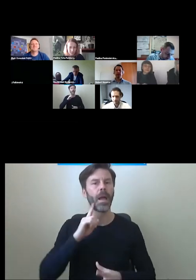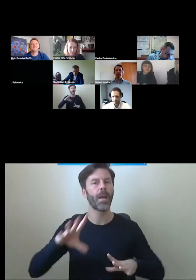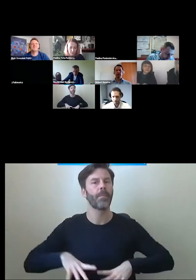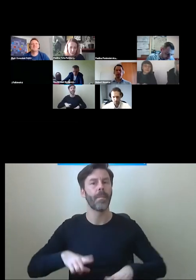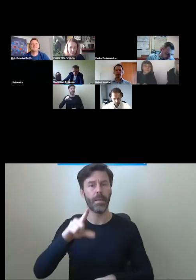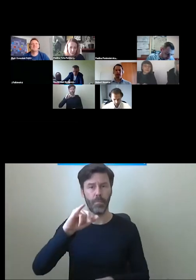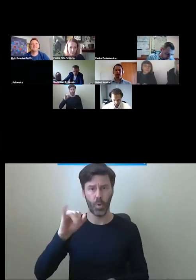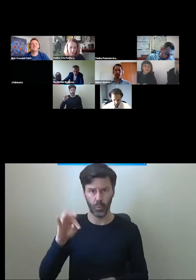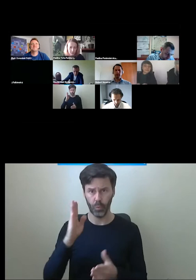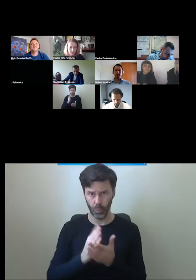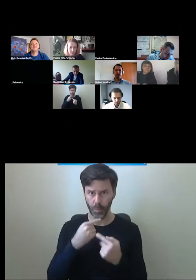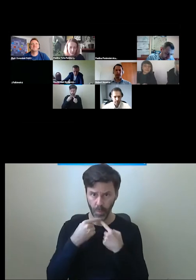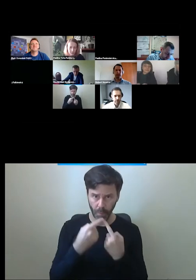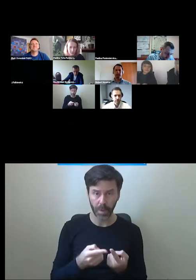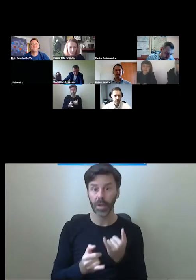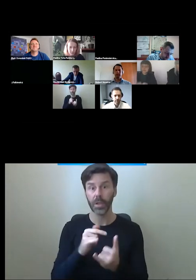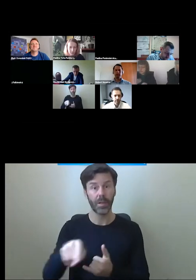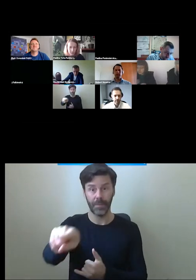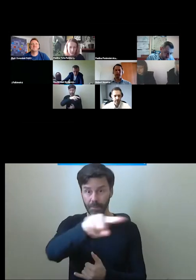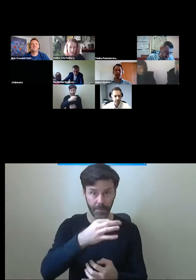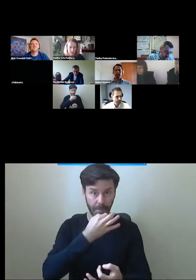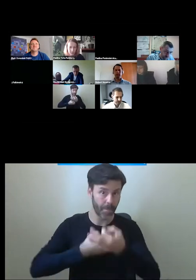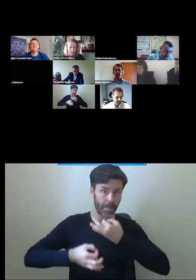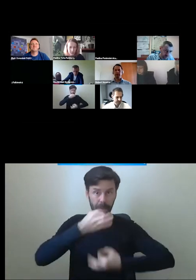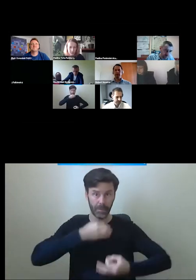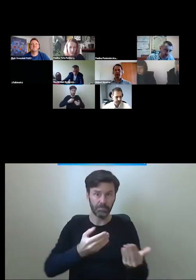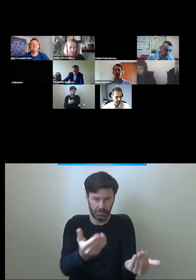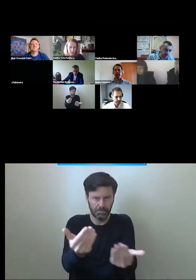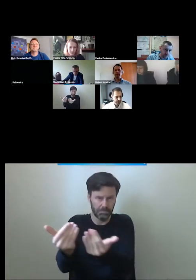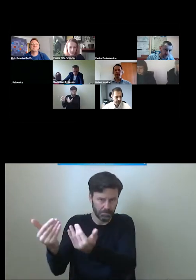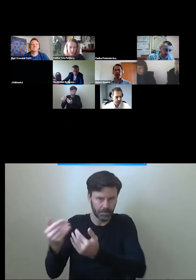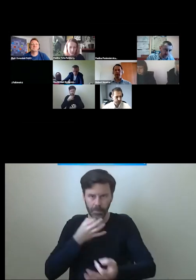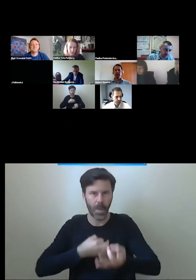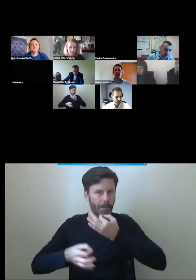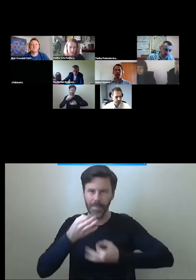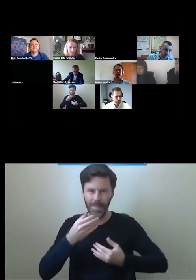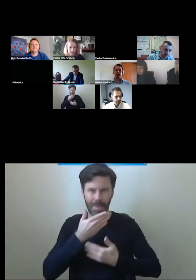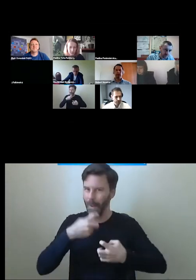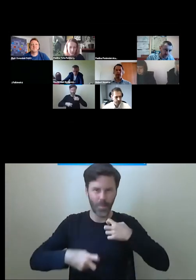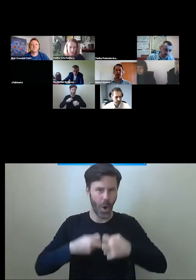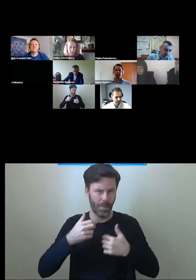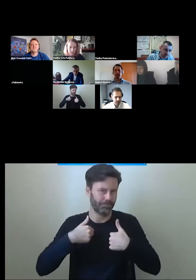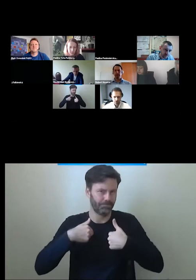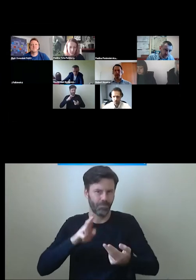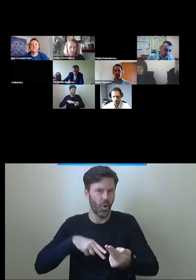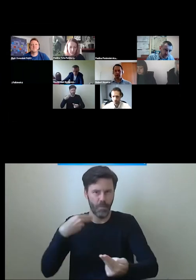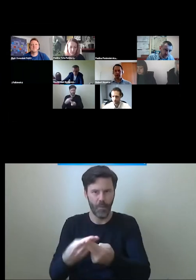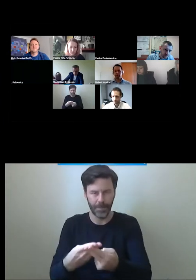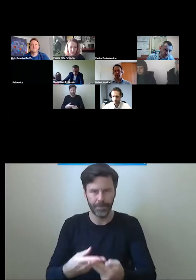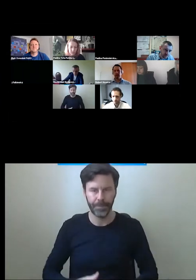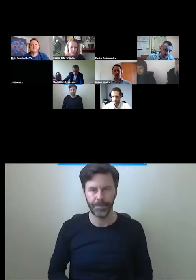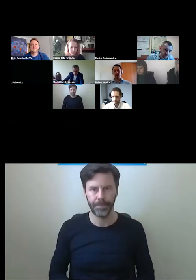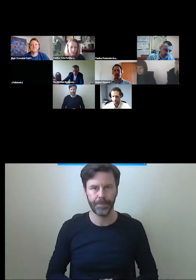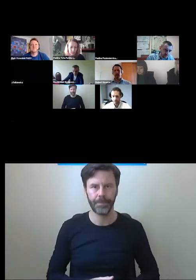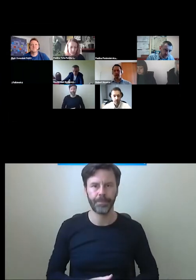jeśli ktoś będzie miał pytania do mojej wypowiedzi, tutaj do prezentacji, proszę zadawać. Nie mam problemu z tym, żeby odpowiedzieć na szybkie pytania. Może to komuś